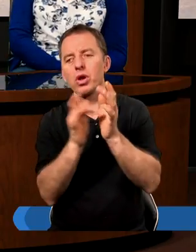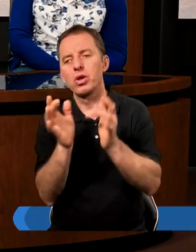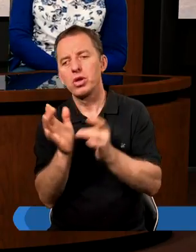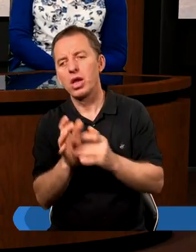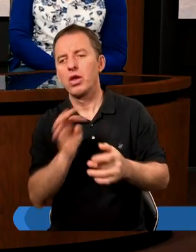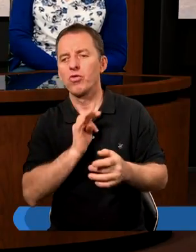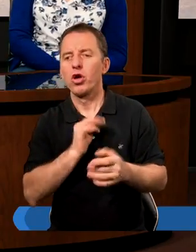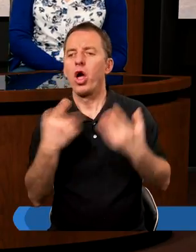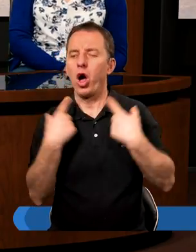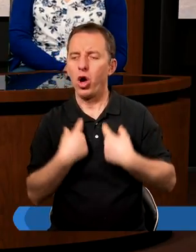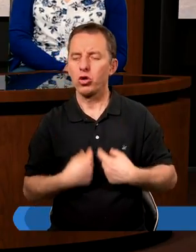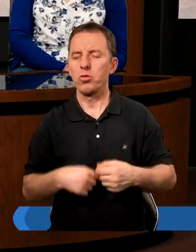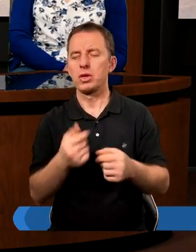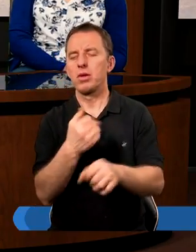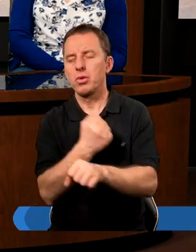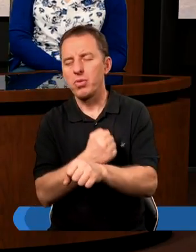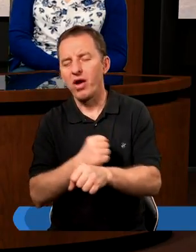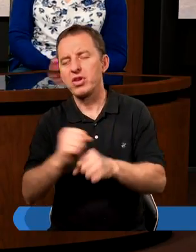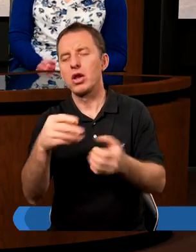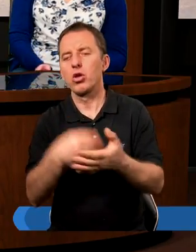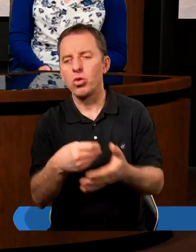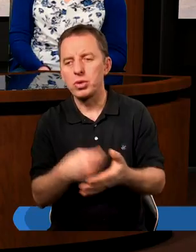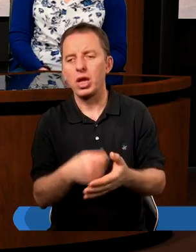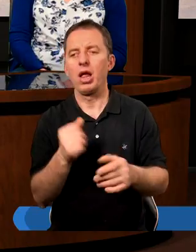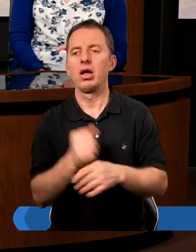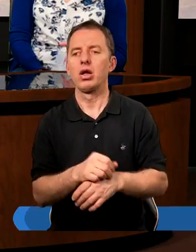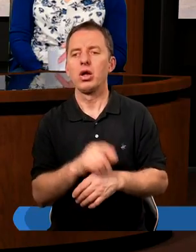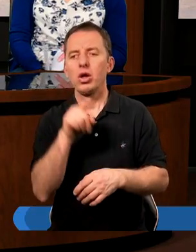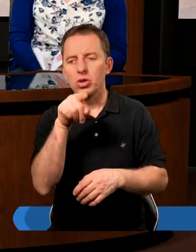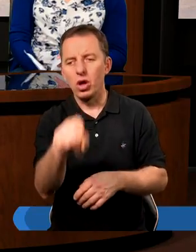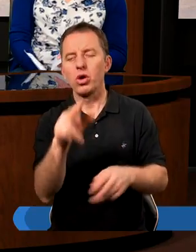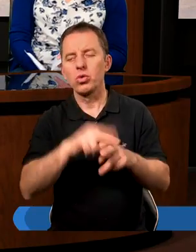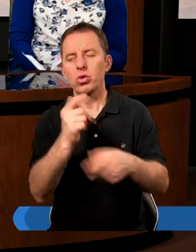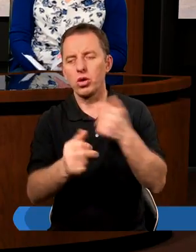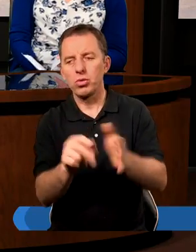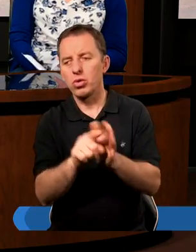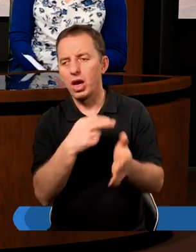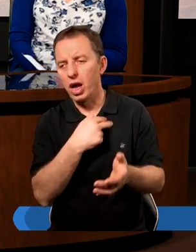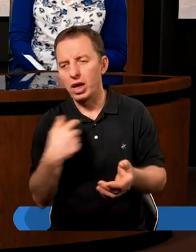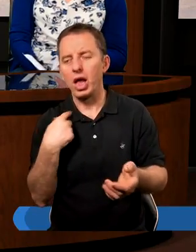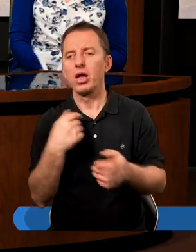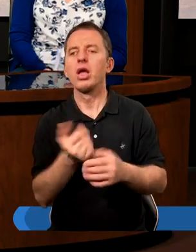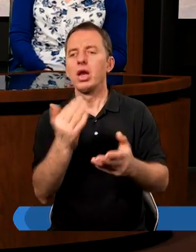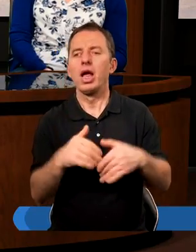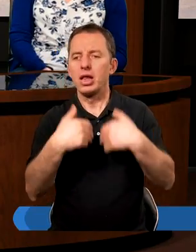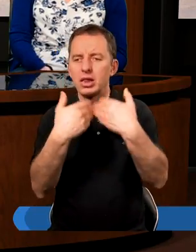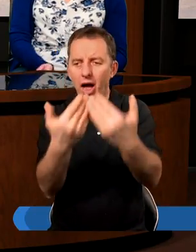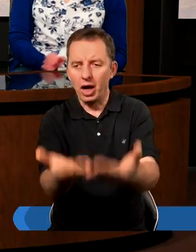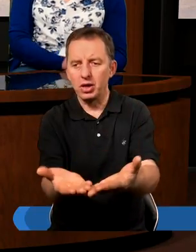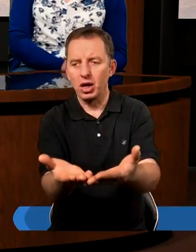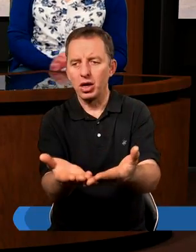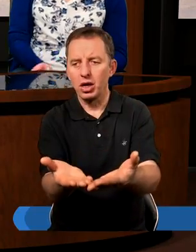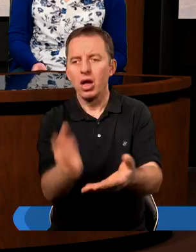jest moim odkupicielem, to z jednej strony myślę sobie jeja. Ile On poświęcił. To jest coś, co robi wrażenie. Ile daje.